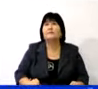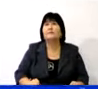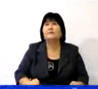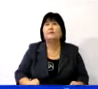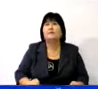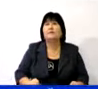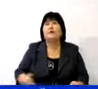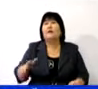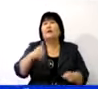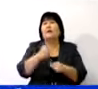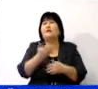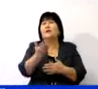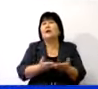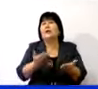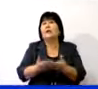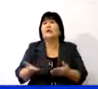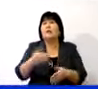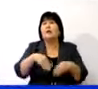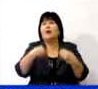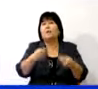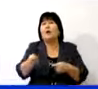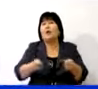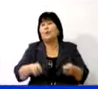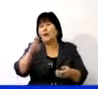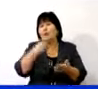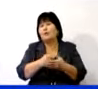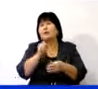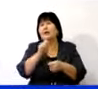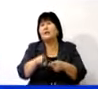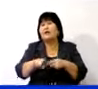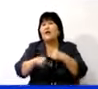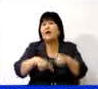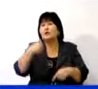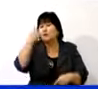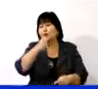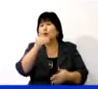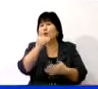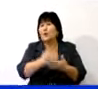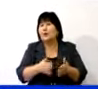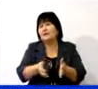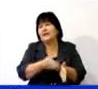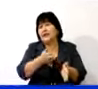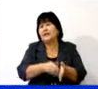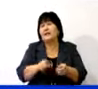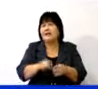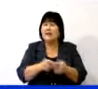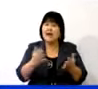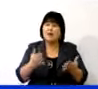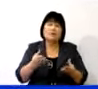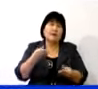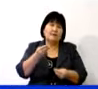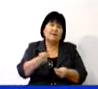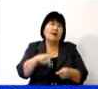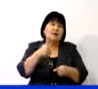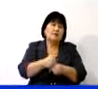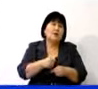На основе данных рекомендаций мы подадим в управление бюджетную заявку. На следующий год указанные недостатки, не требующие финансирования,